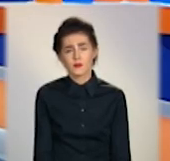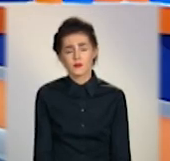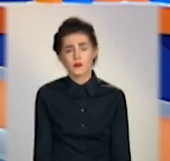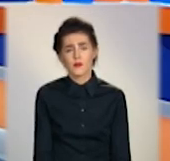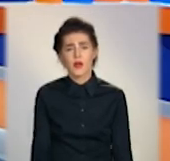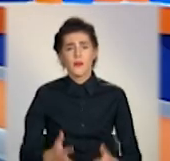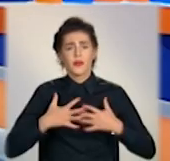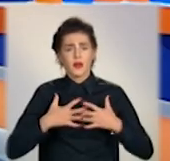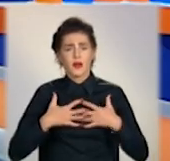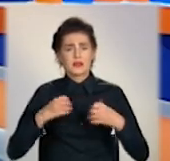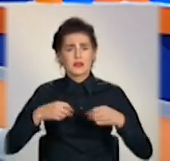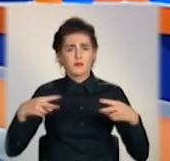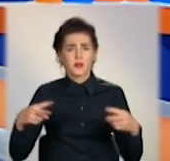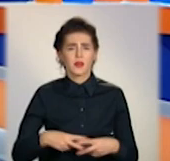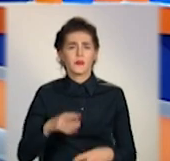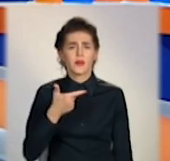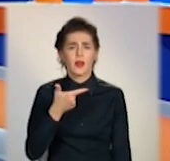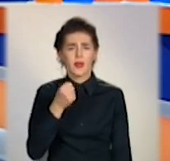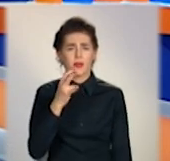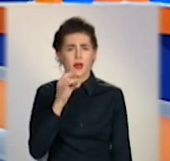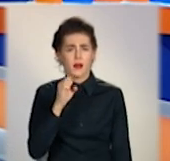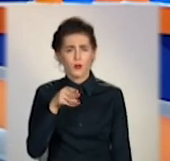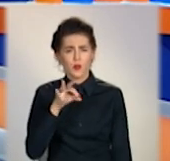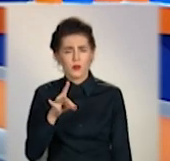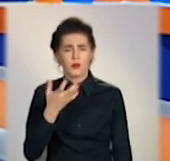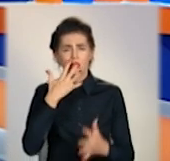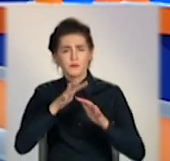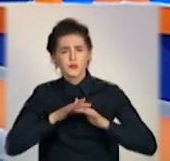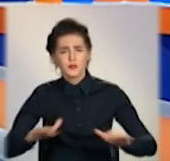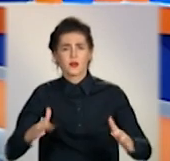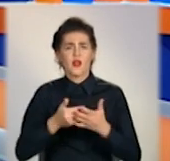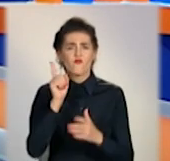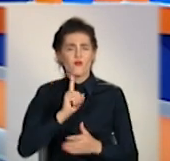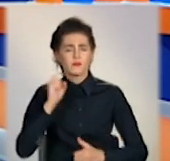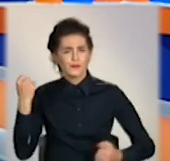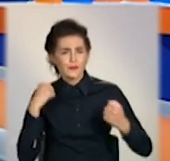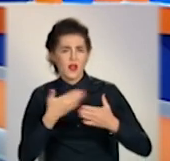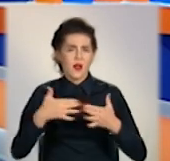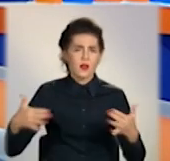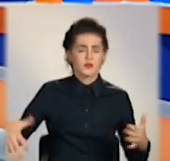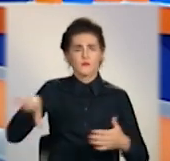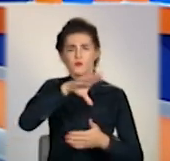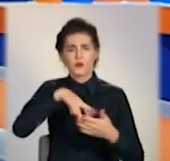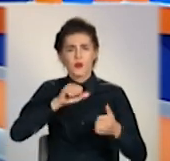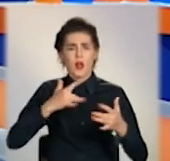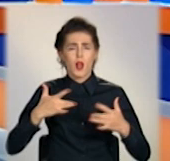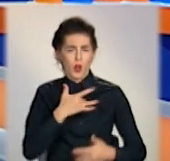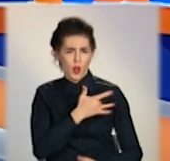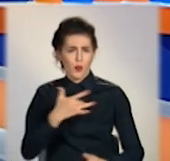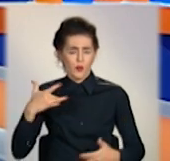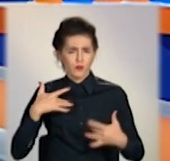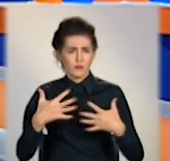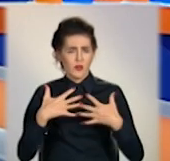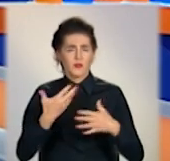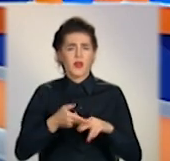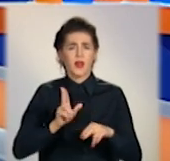Дихальні апарати, генератор диму, світлофор, сирена, манекени-тренажери та прилади для вентиляції легенів. На